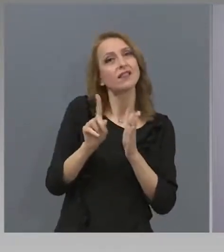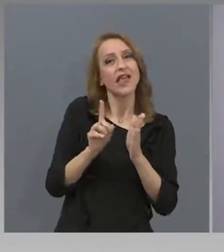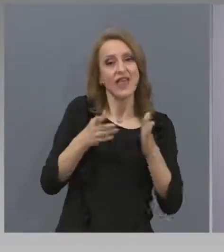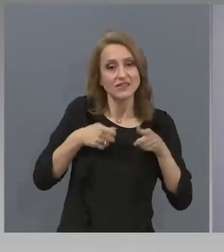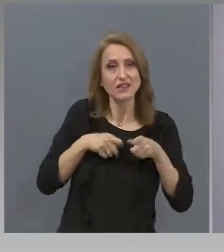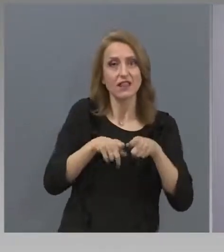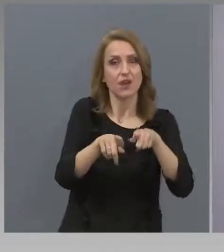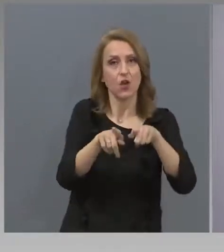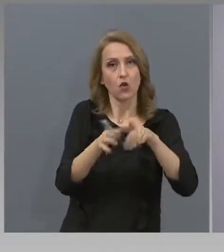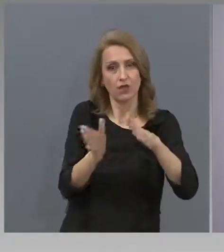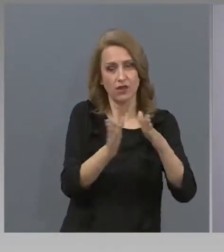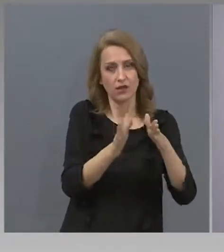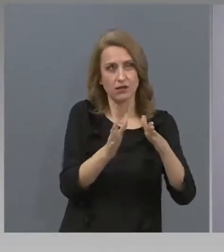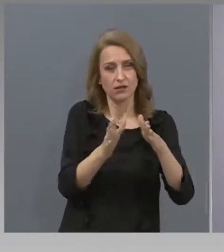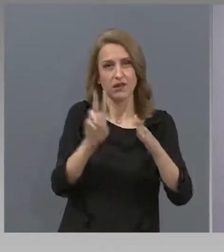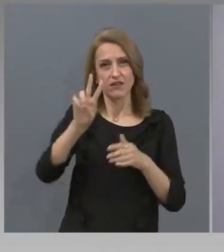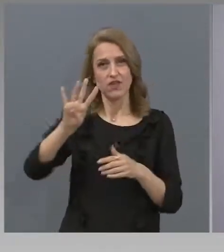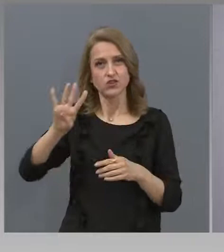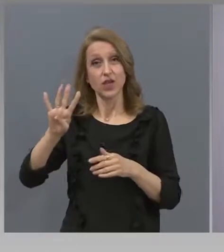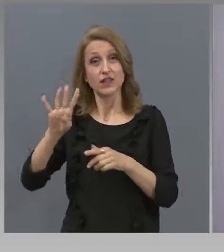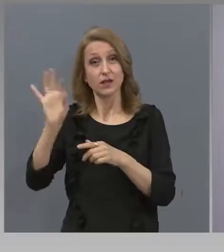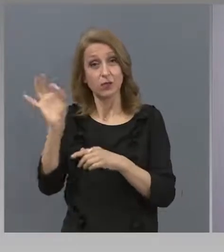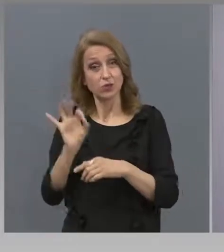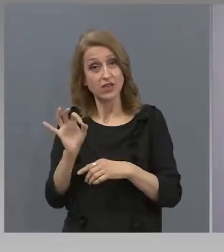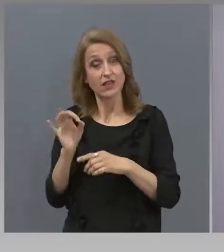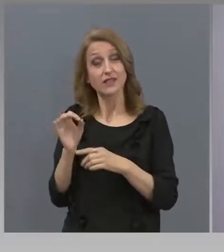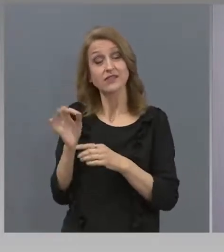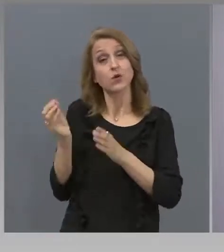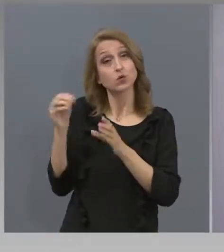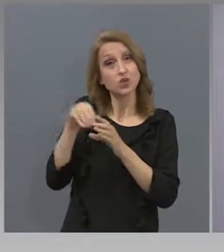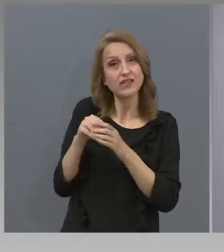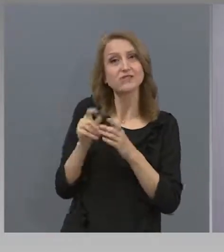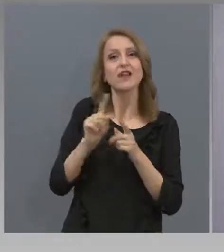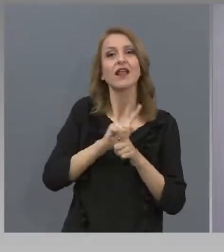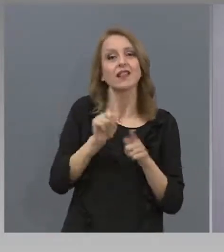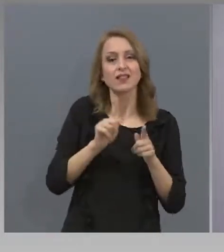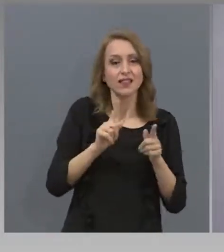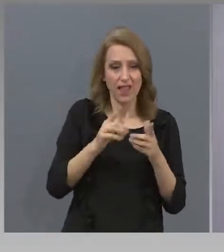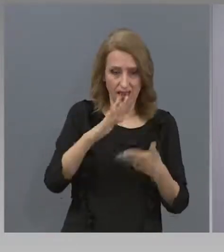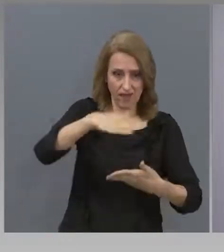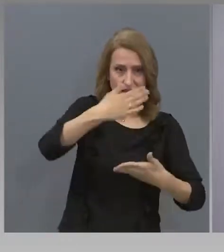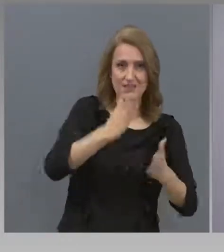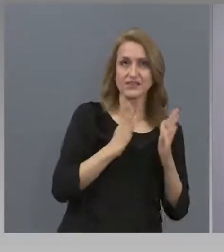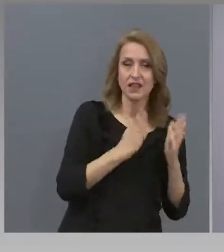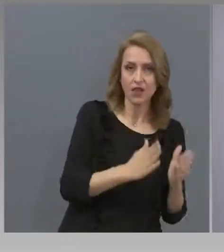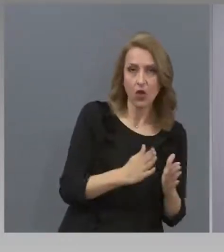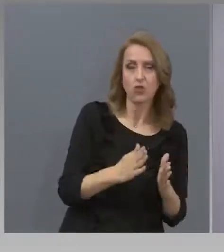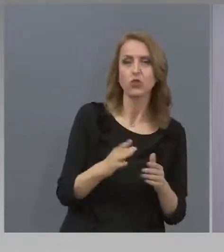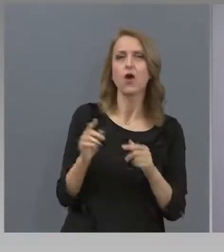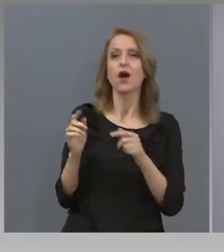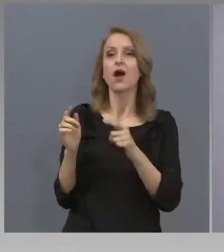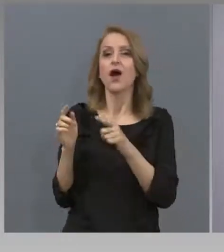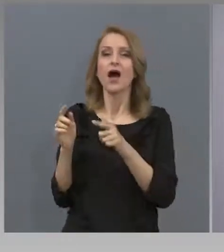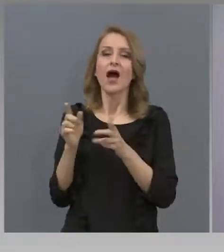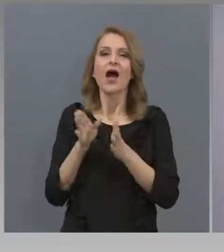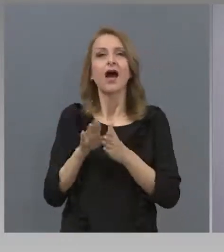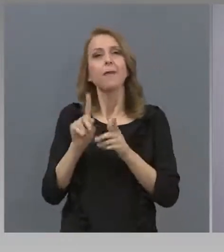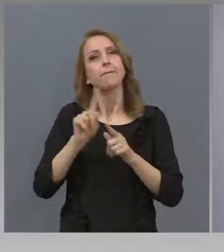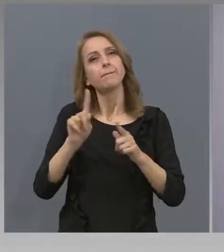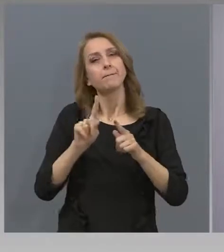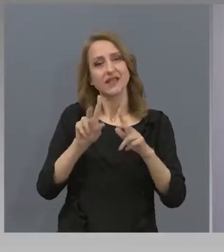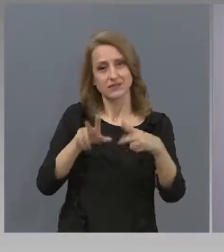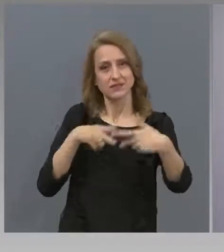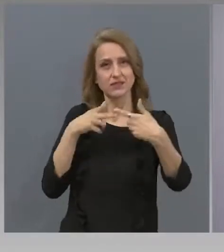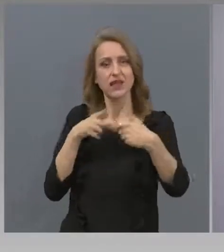24% и половина са участвали в асинхронно обучение, една малка част, 2% заявяват, че не са участвали въобще. При